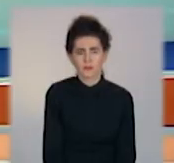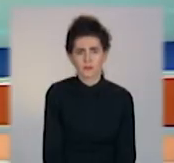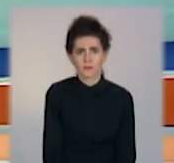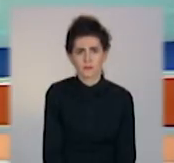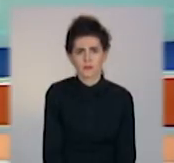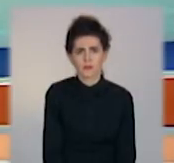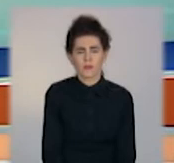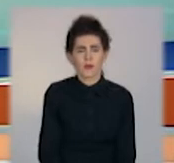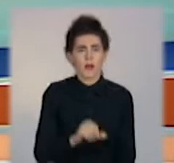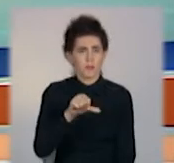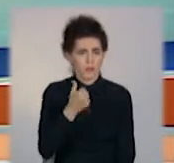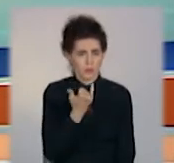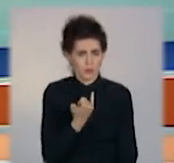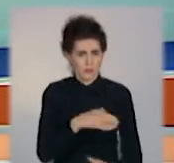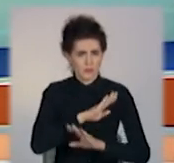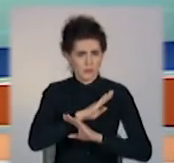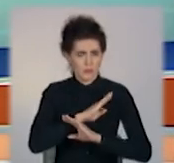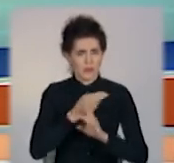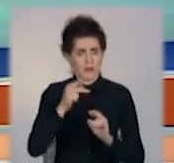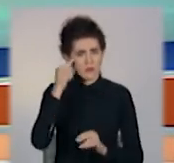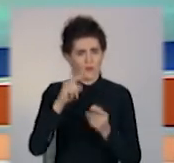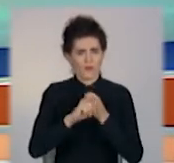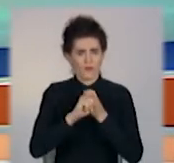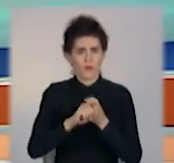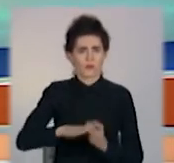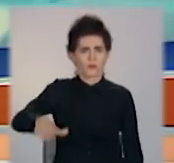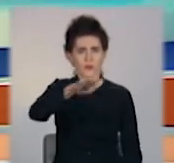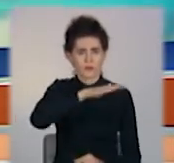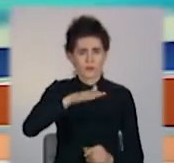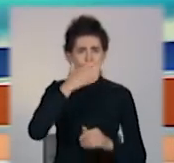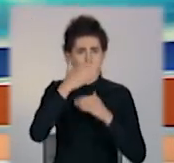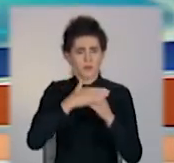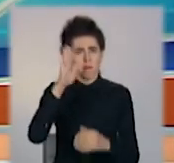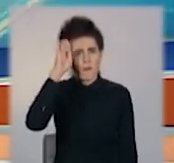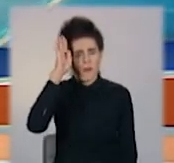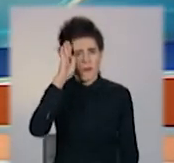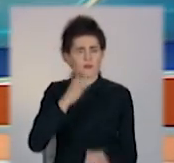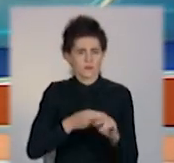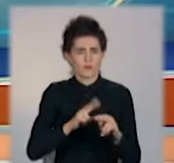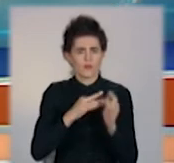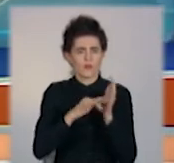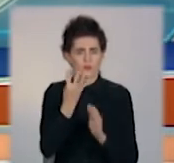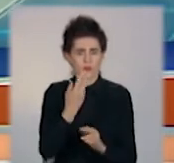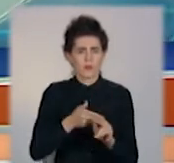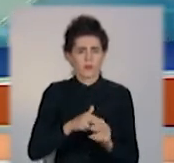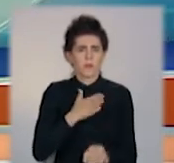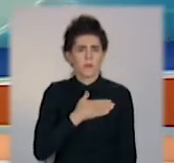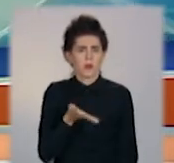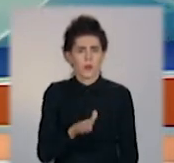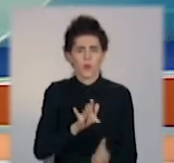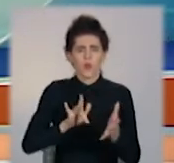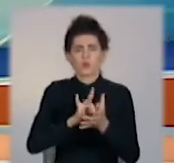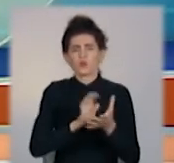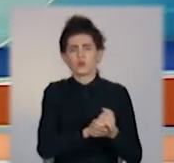Перша смерть від коронавірусу на Донеччині. 84-річний чоловік помер у лікарні Дружківки. Це